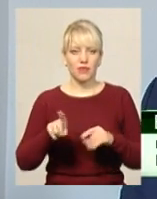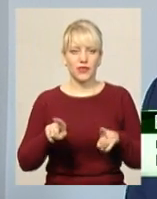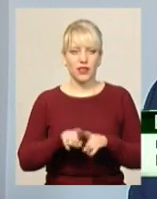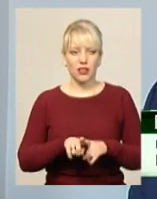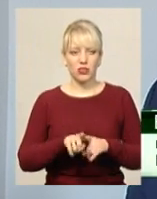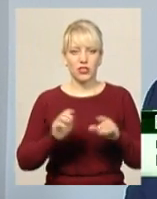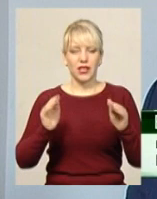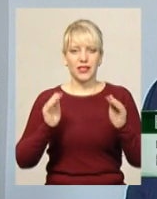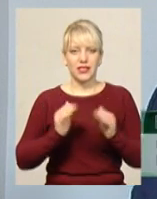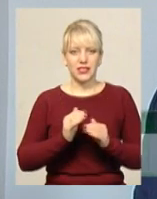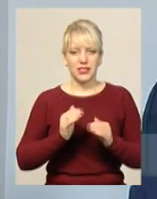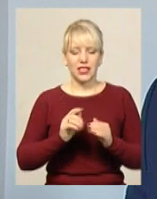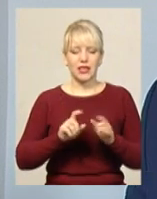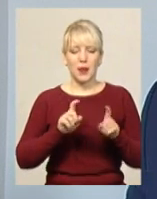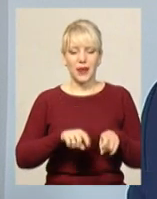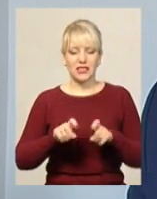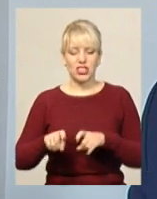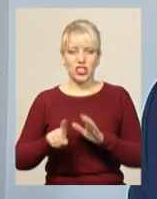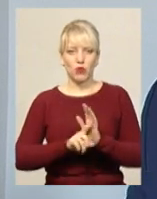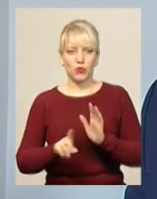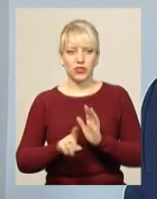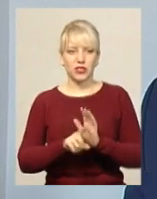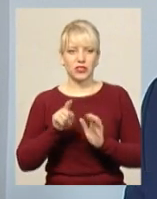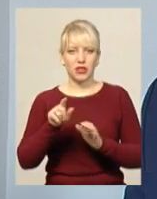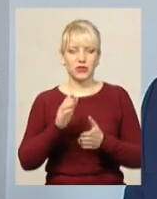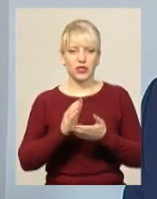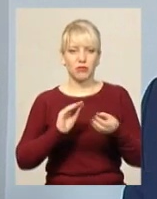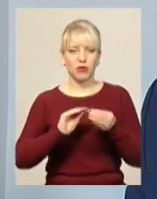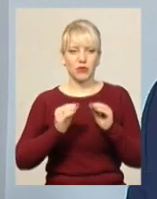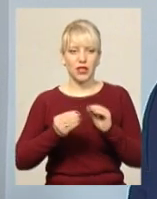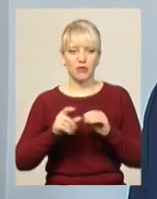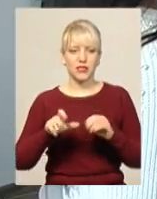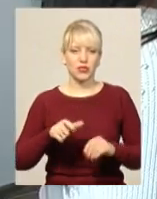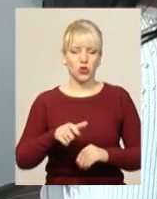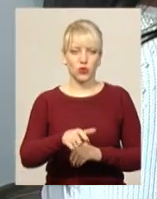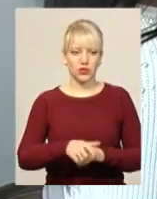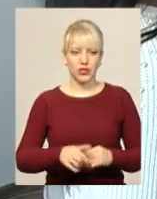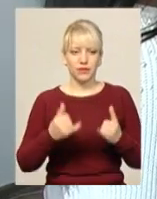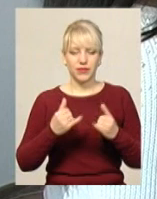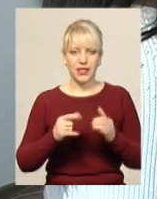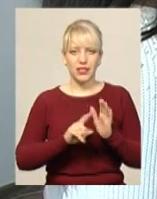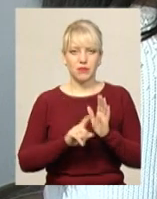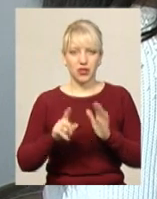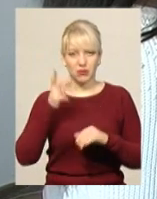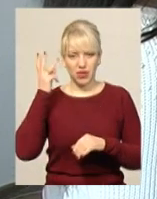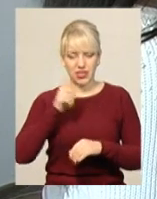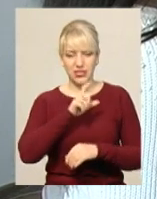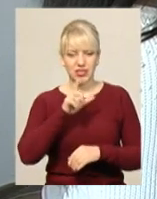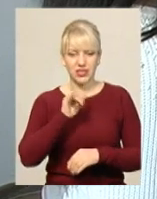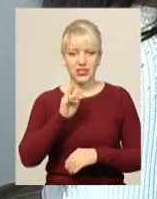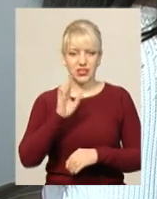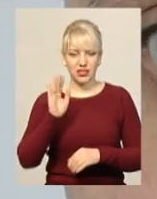пасажиропотік, там ще є проблема з дорогою. Нині маршрут Хмельницький – Зіньків